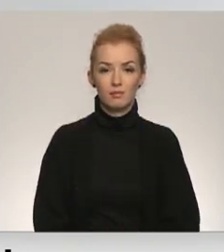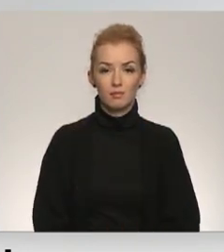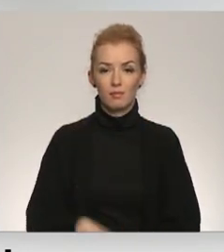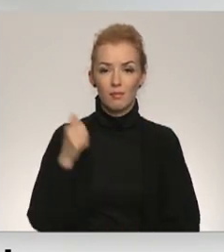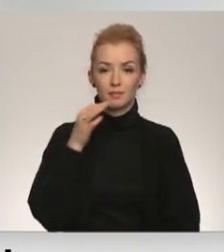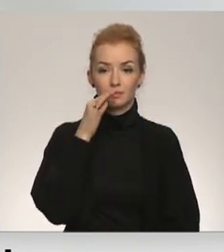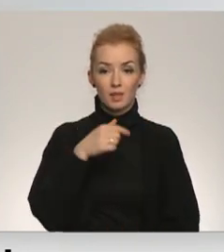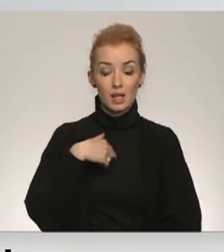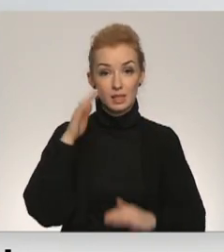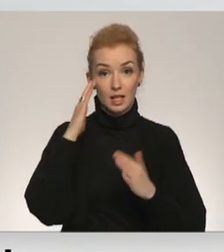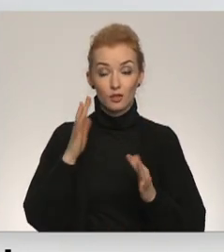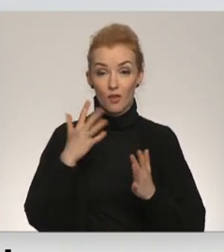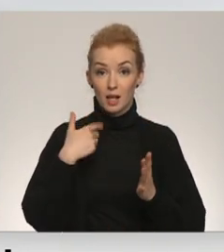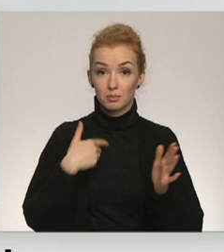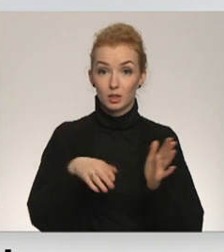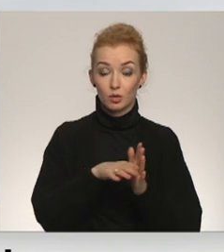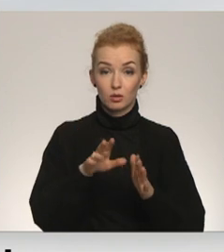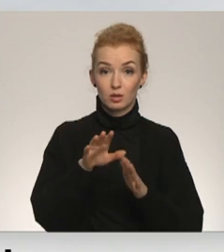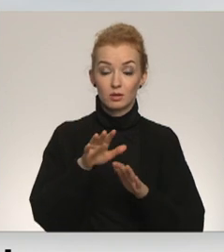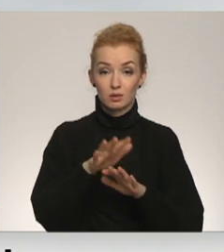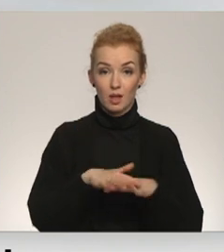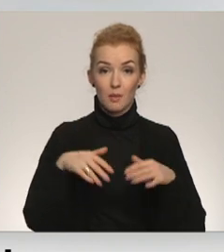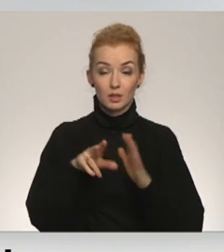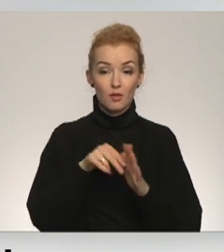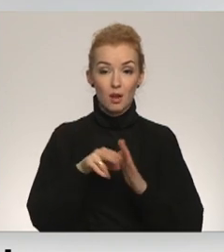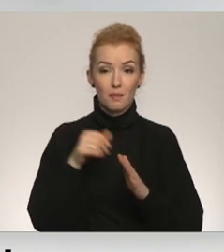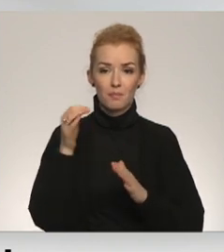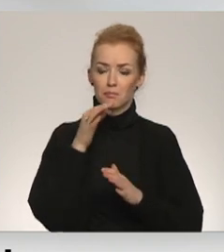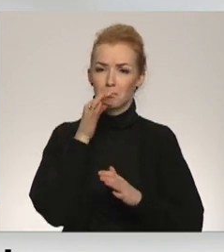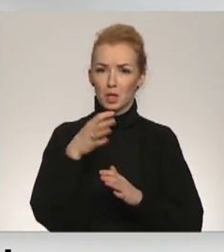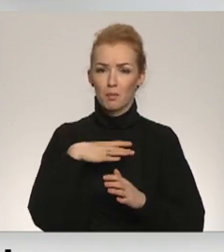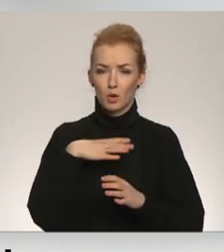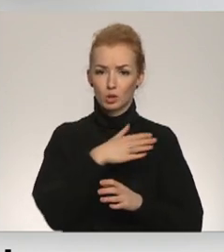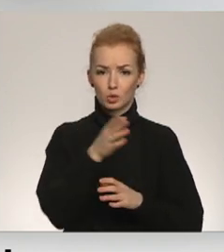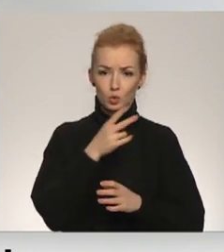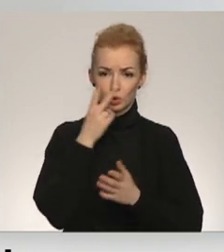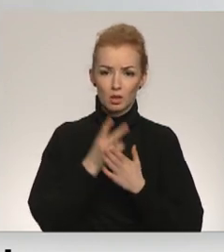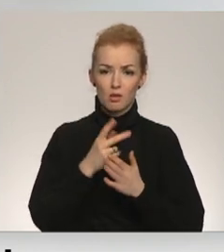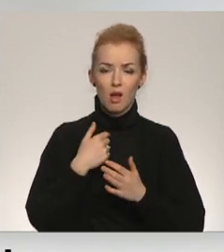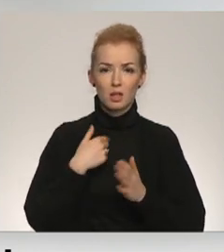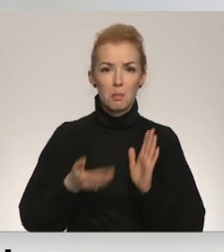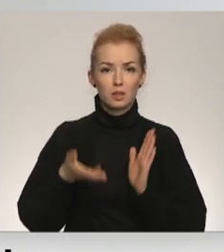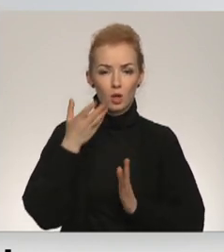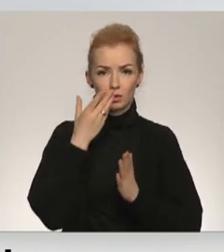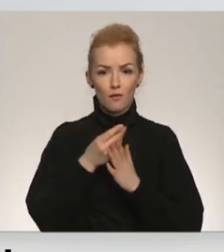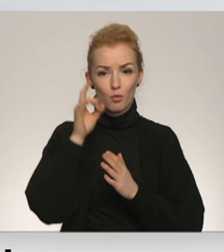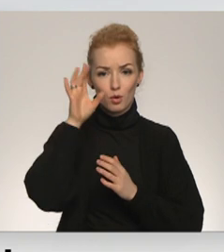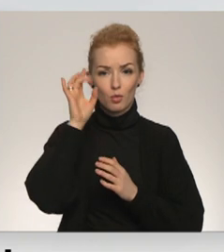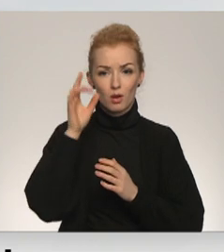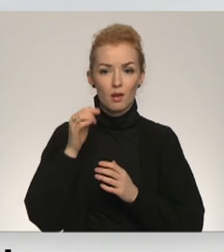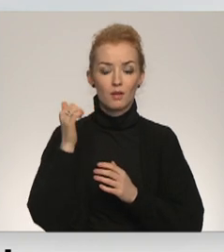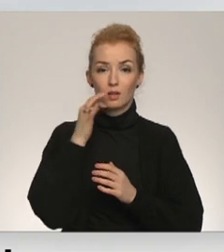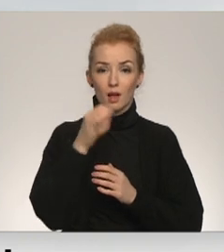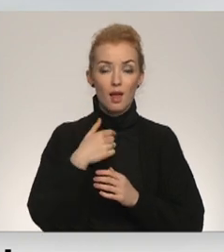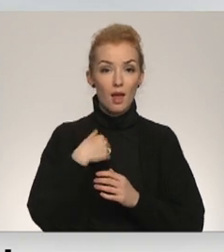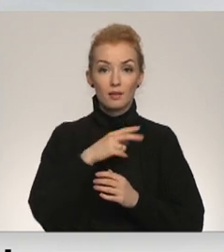saimas vēlēšanās vai man aicinās. To es nezinu. Kāpēc jūs to uzskatāt, ka es savu populārtātā to ceļu? Es to neuzskatu, es pēc